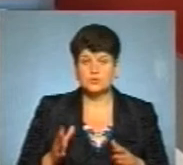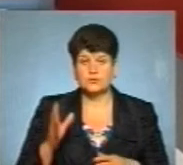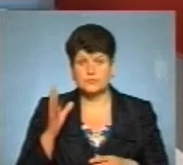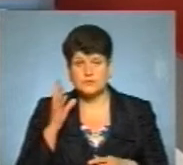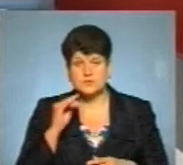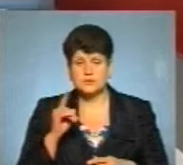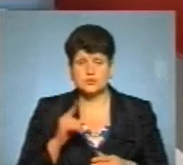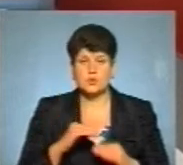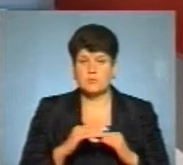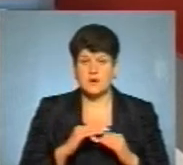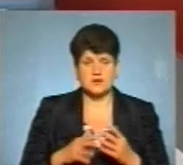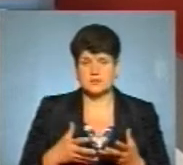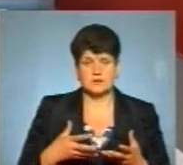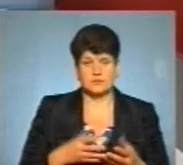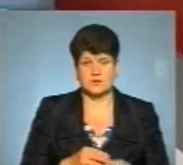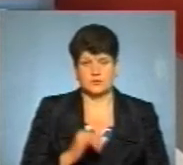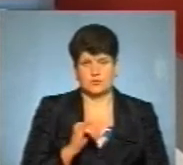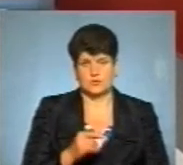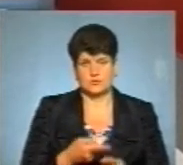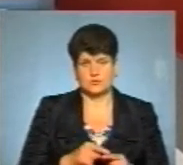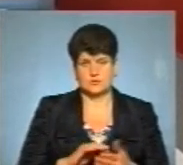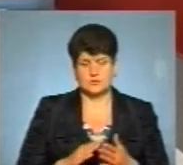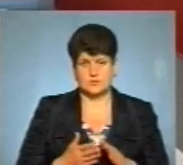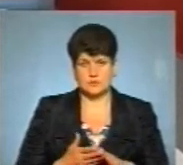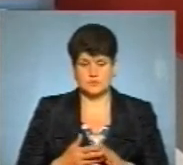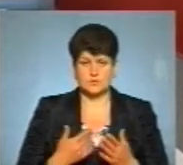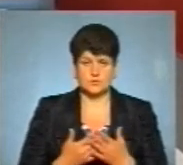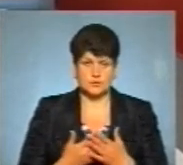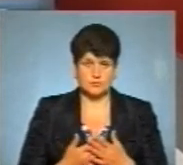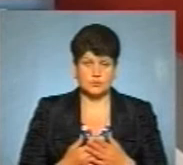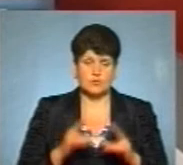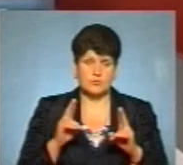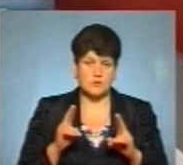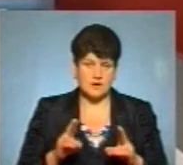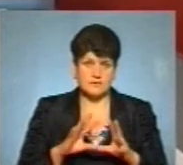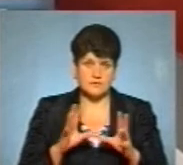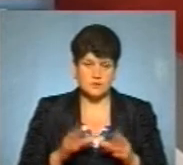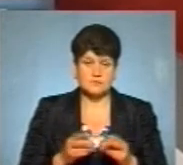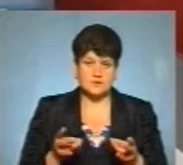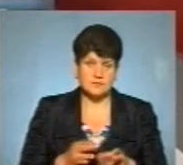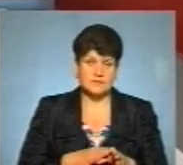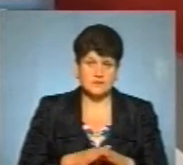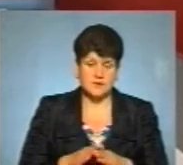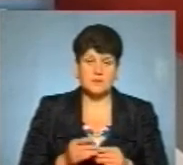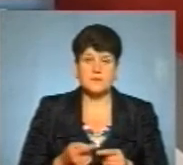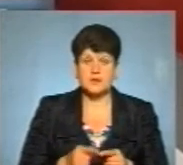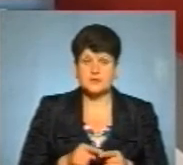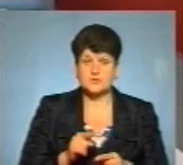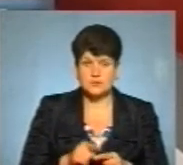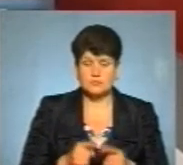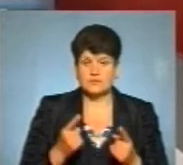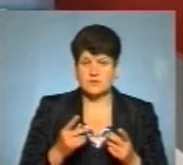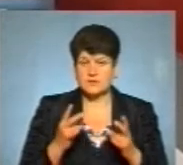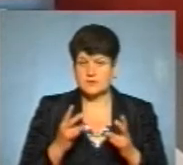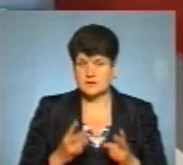що пляжі не вплинуть негативно на цю ситуацію. Тобто, правил загалом потрібно дотримуватися, але при цьому великої